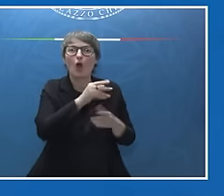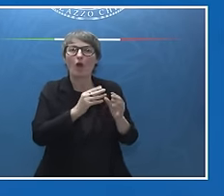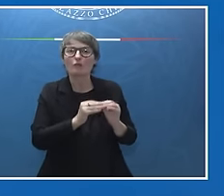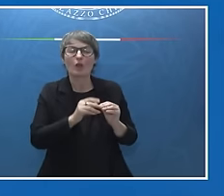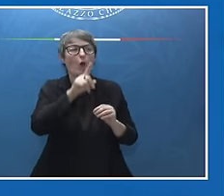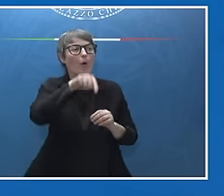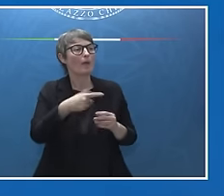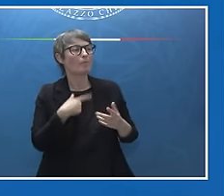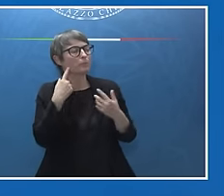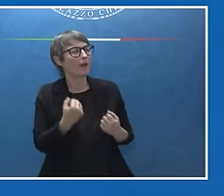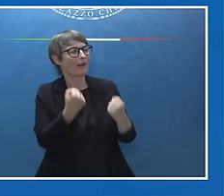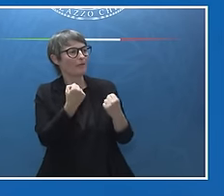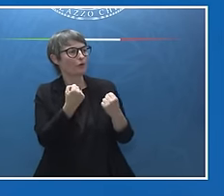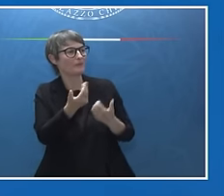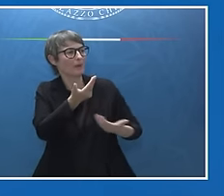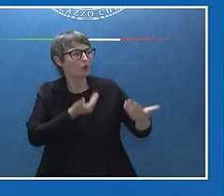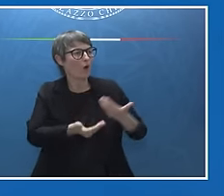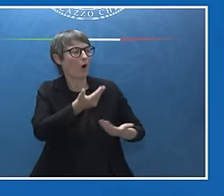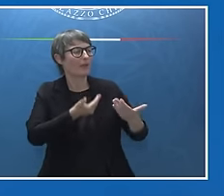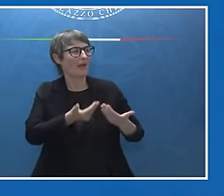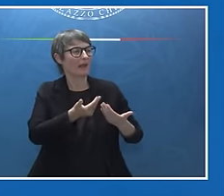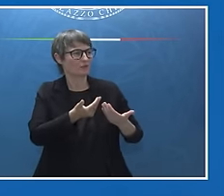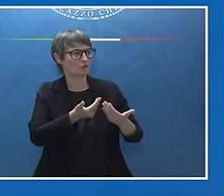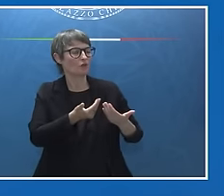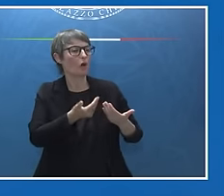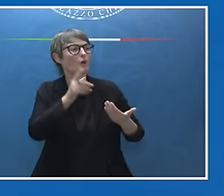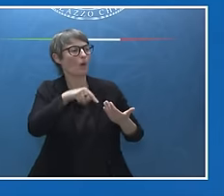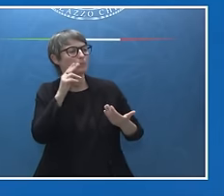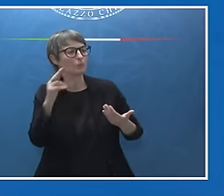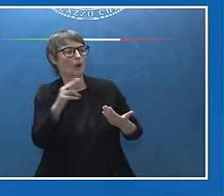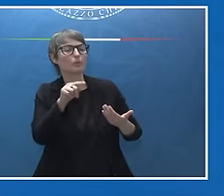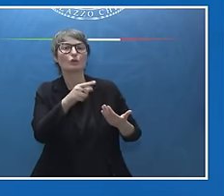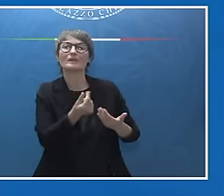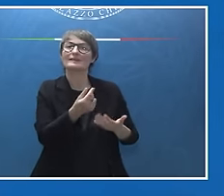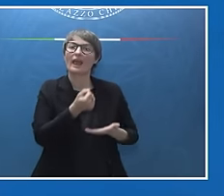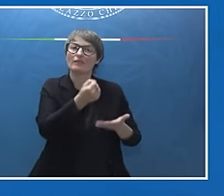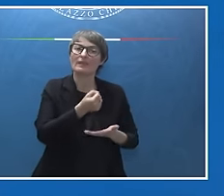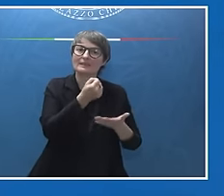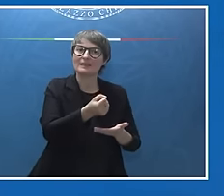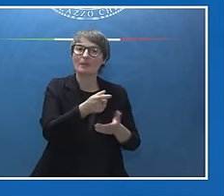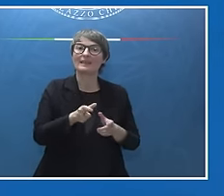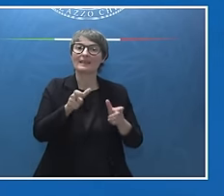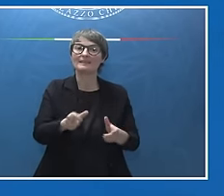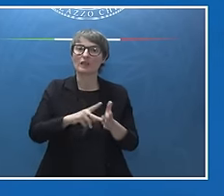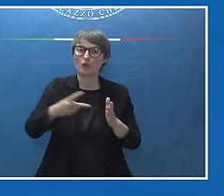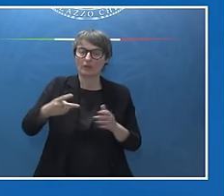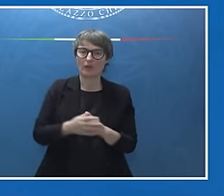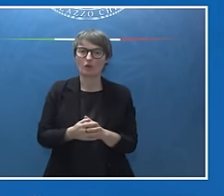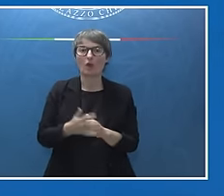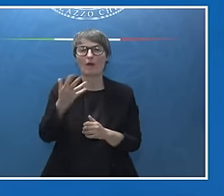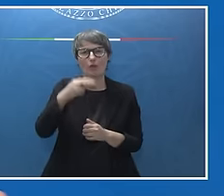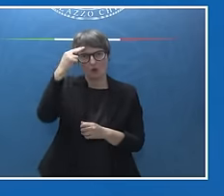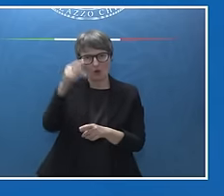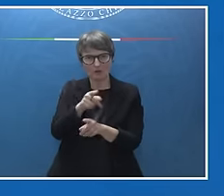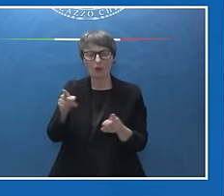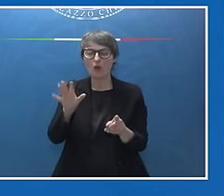nostra cooperazione bilaterale con riferimento agli investimenti nel settore delle nuove tecnologie. voglio ricordare che nell